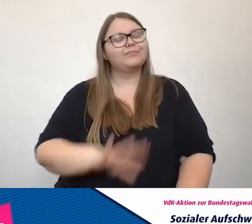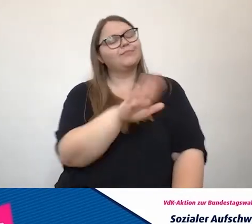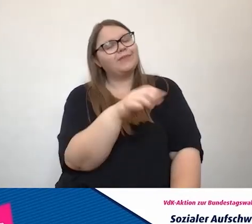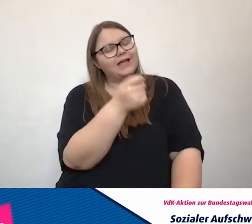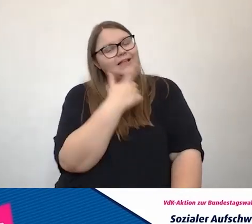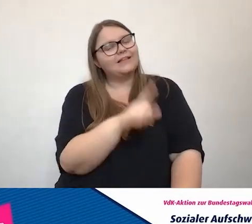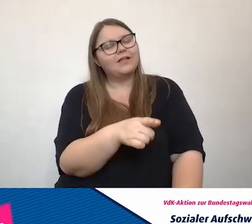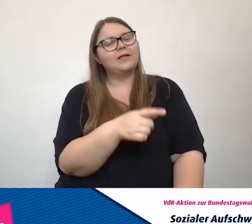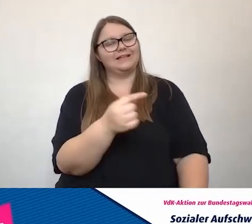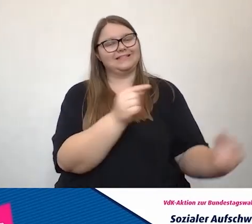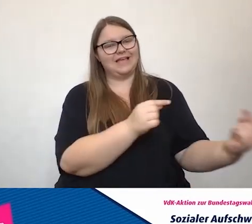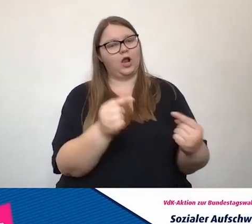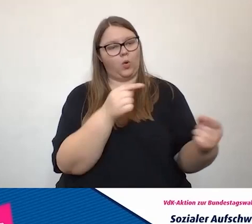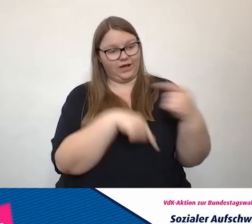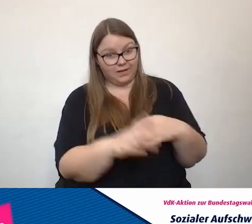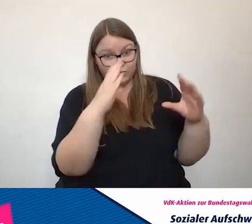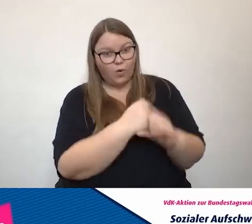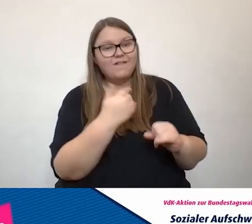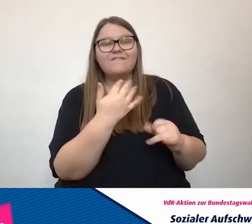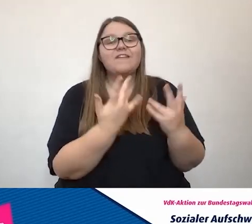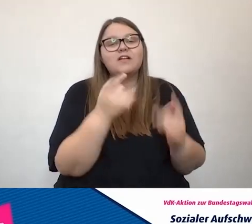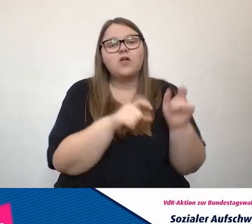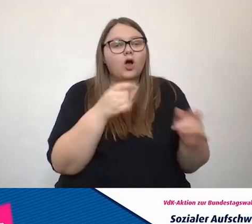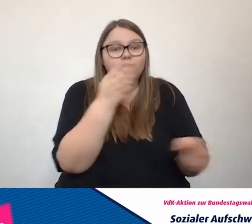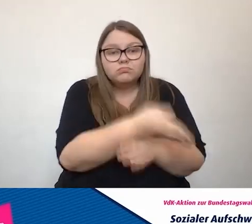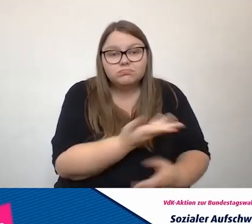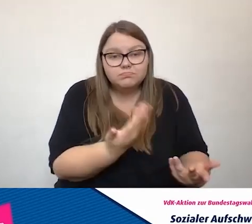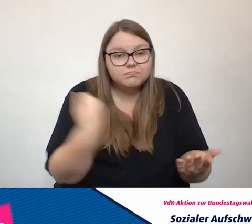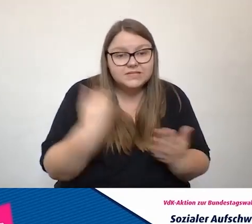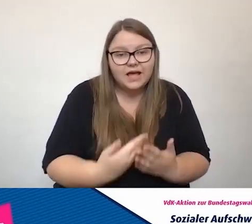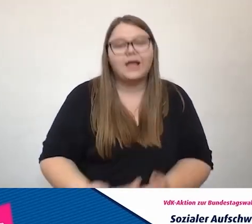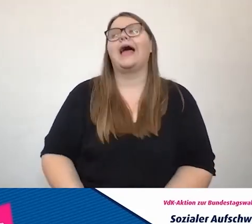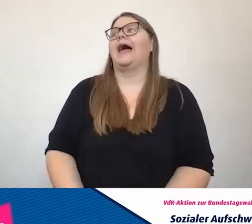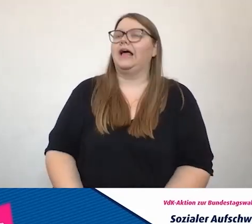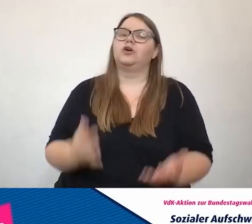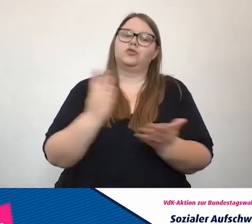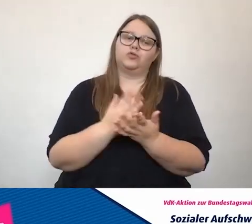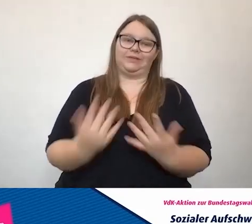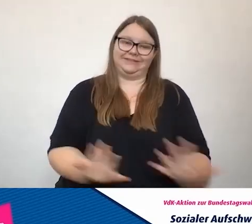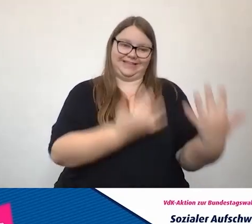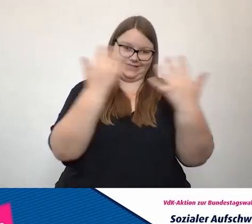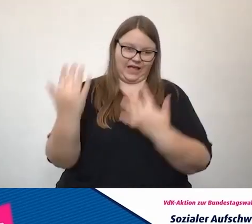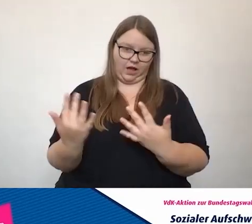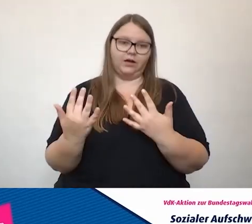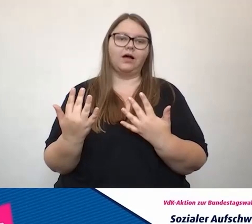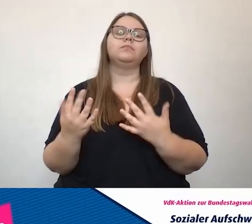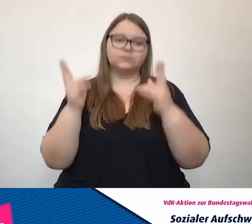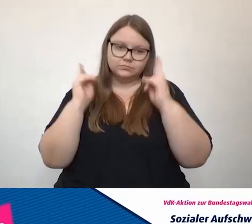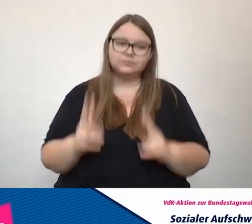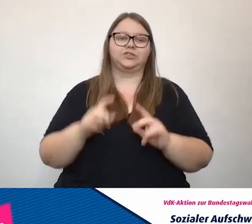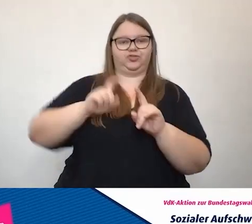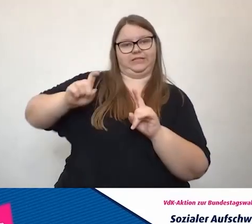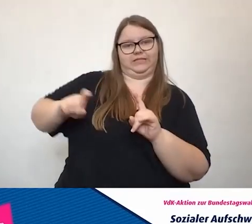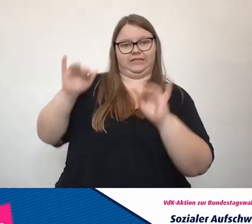haben diesen Dialog bislang schon besucht? Ja gut, seit zehn Jahren führen wir, sagen wir mal, seriös Statistik